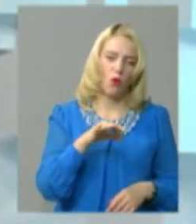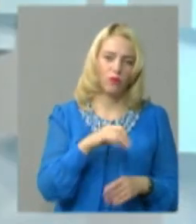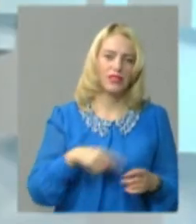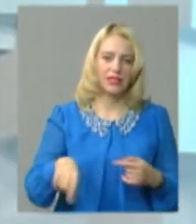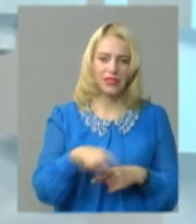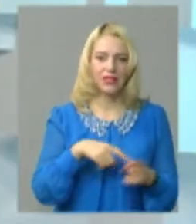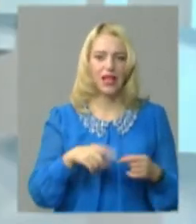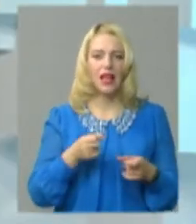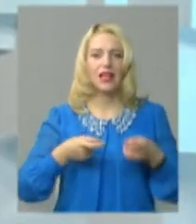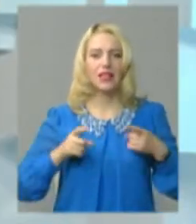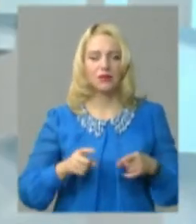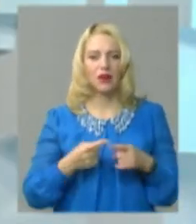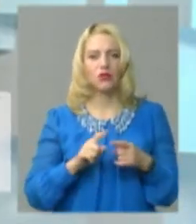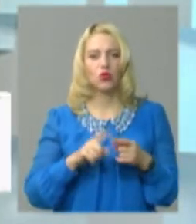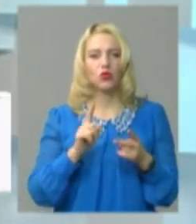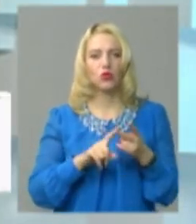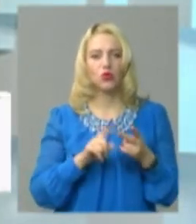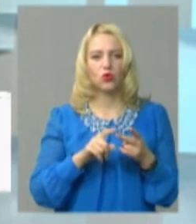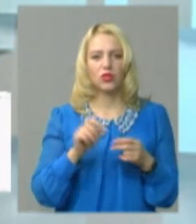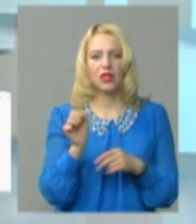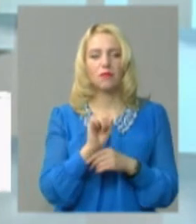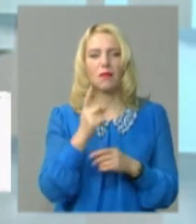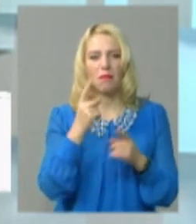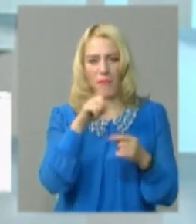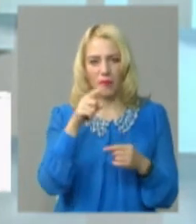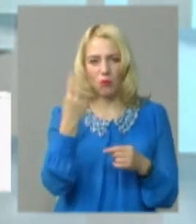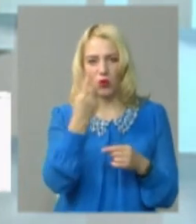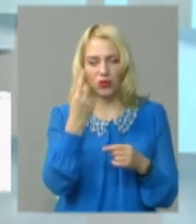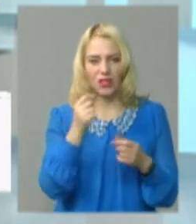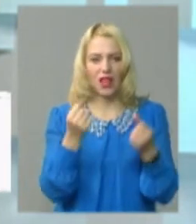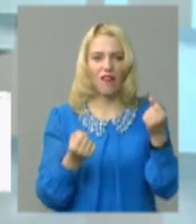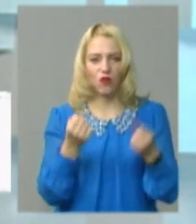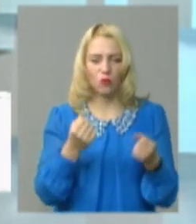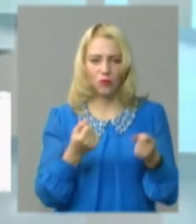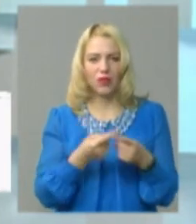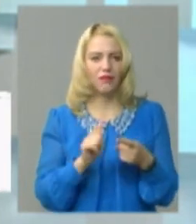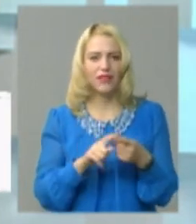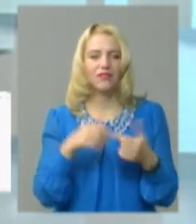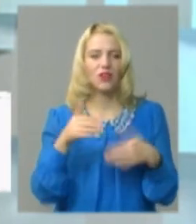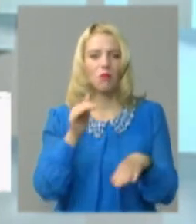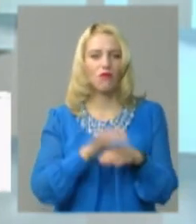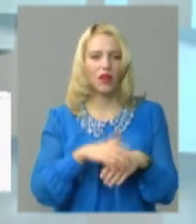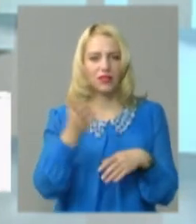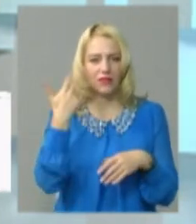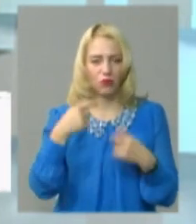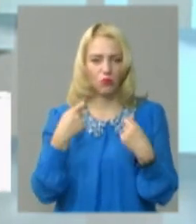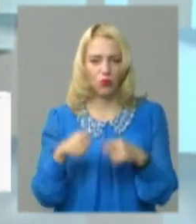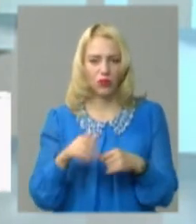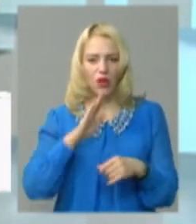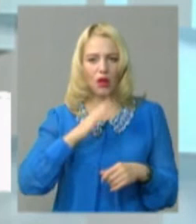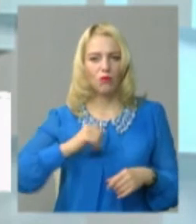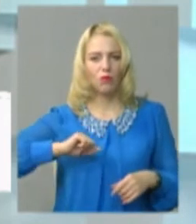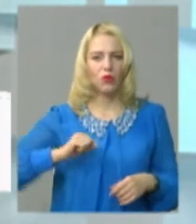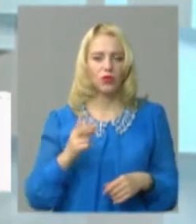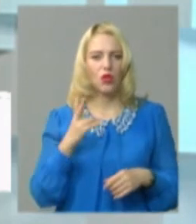насправді в мене той автомобіль, який числиться першим в декларації, він по факту вже проданий моїй